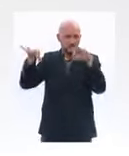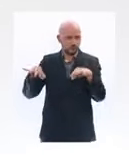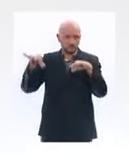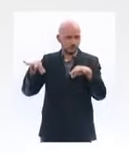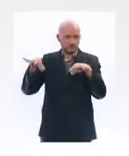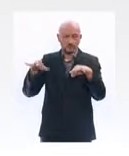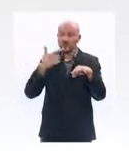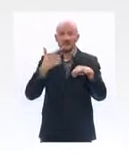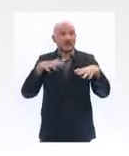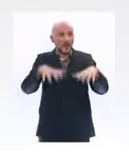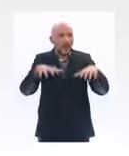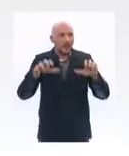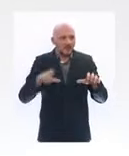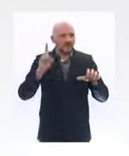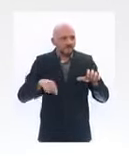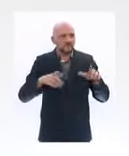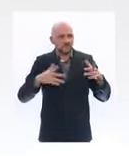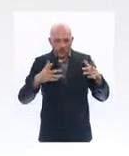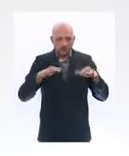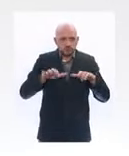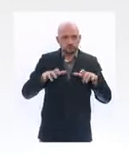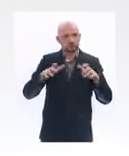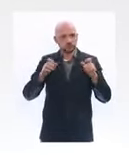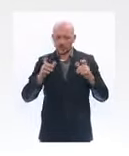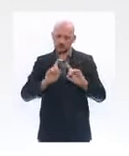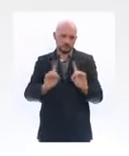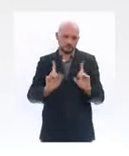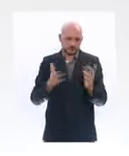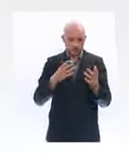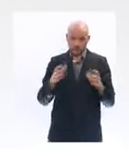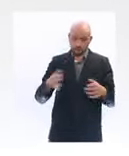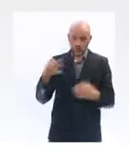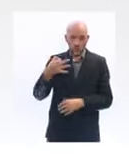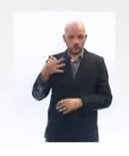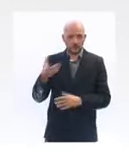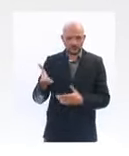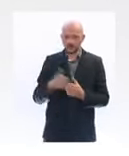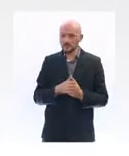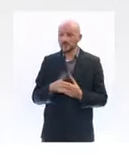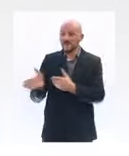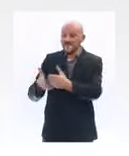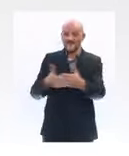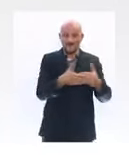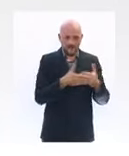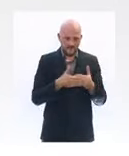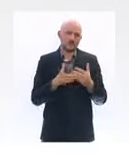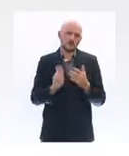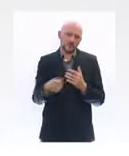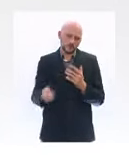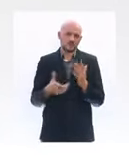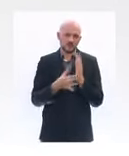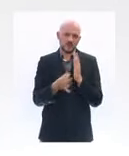démarche administrative à faire. Ceux qui sont fermés bénéficieront évidemment, comme les autres, d'exonérations totales.